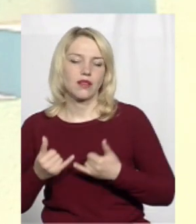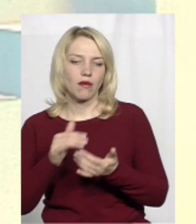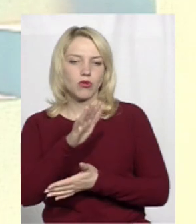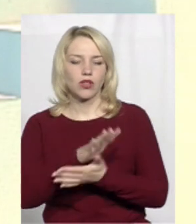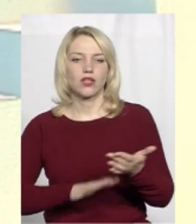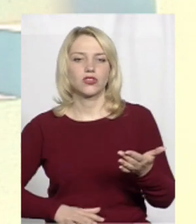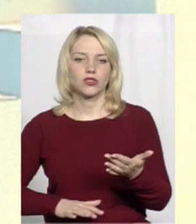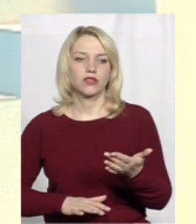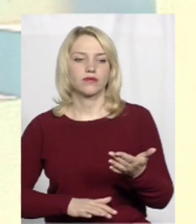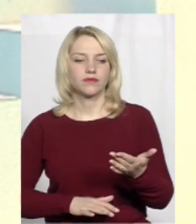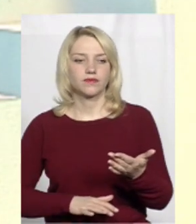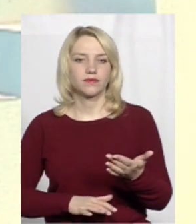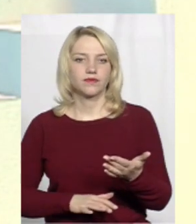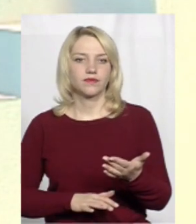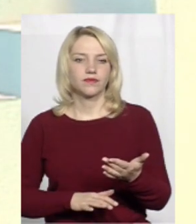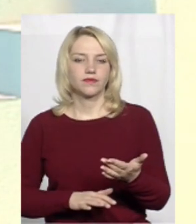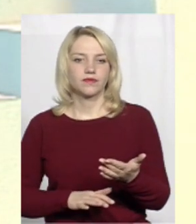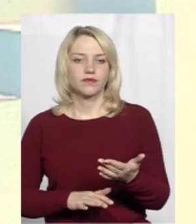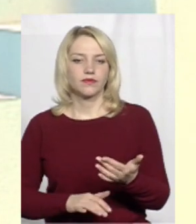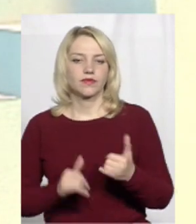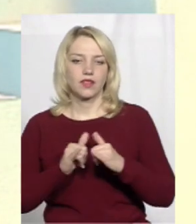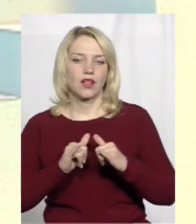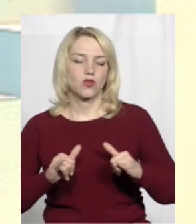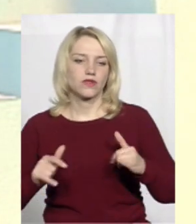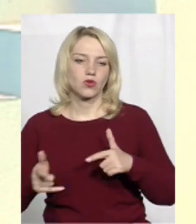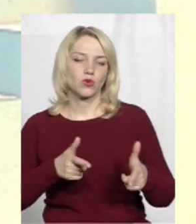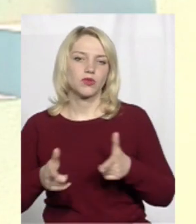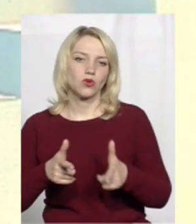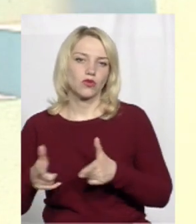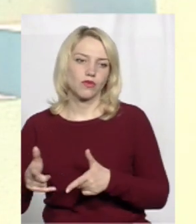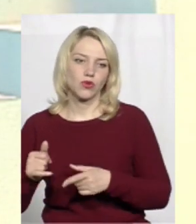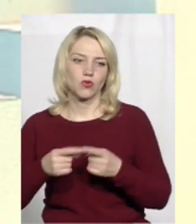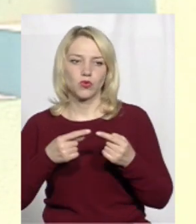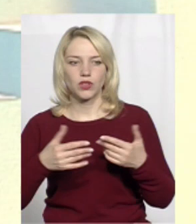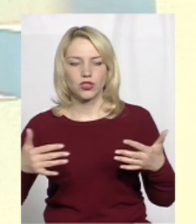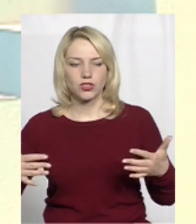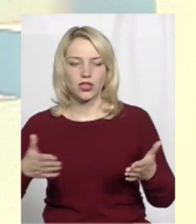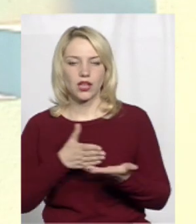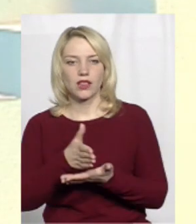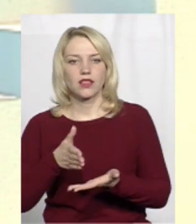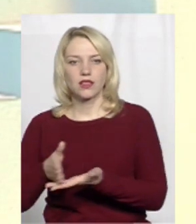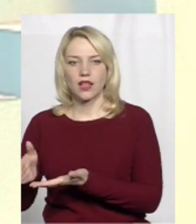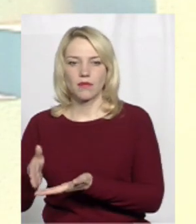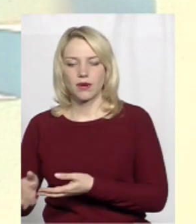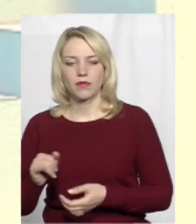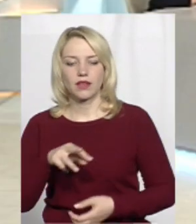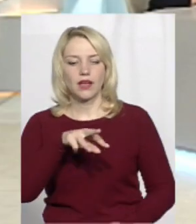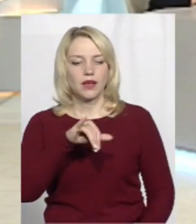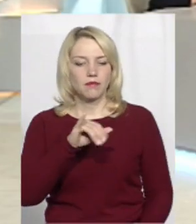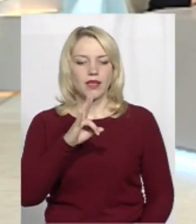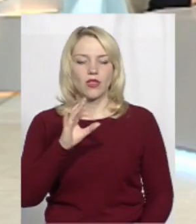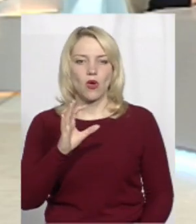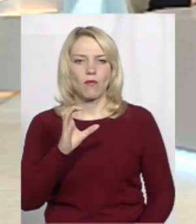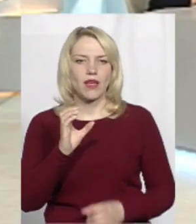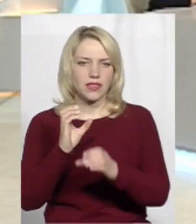для розвитку підготовки в інших напрямках. І мінометники, і